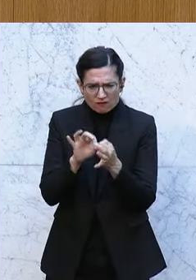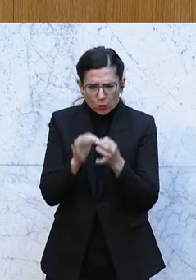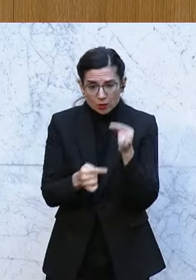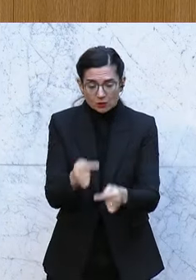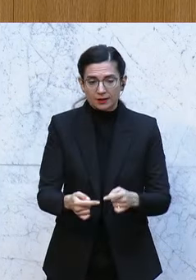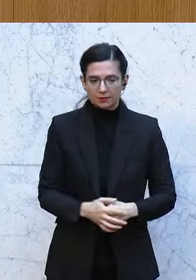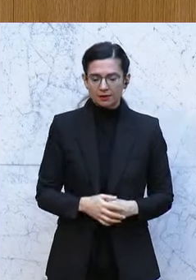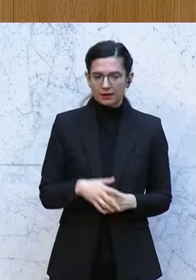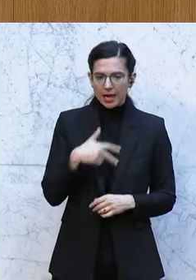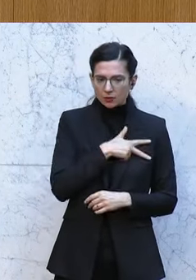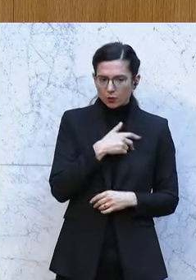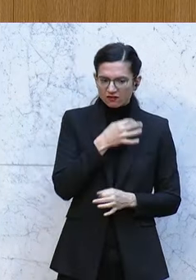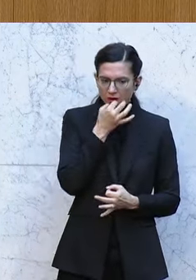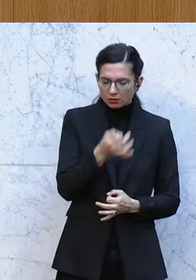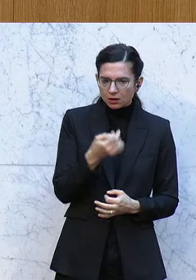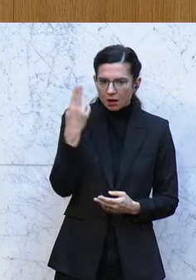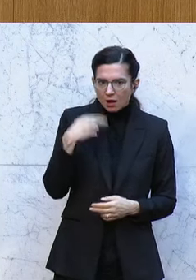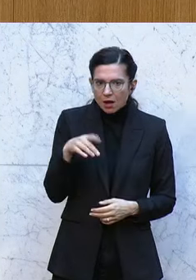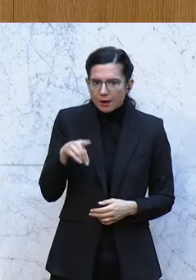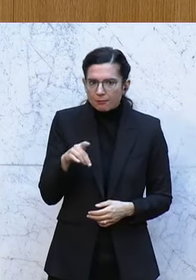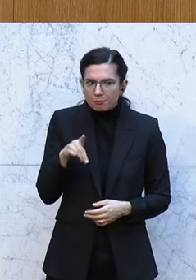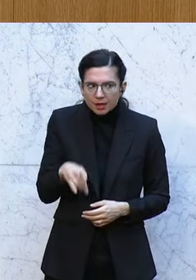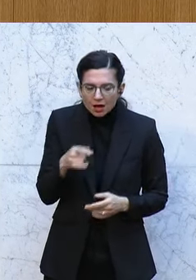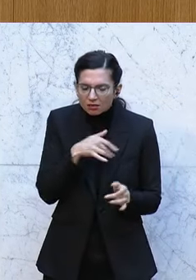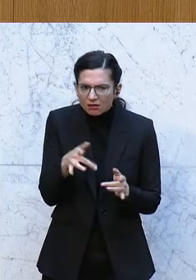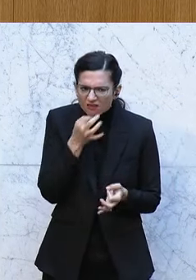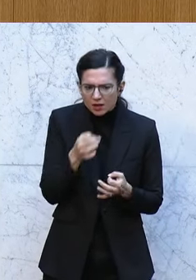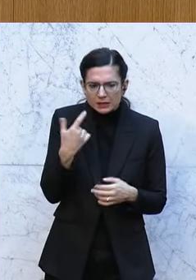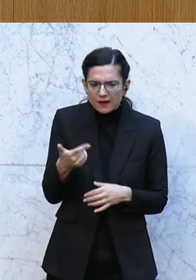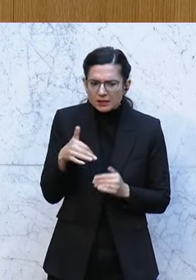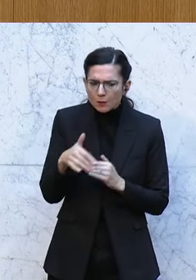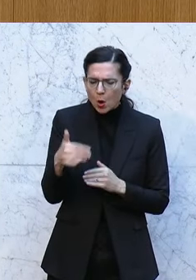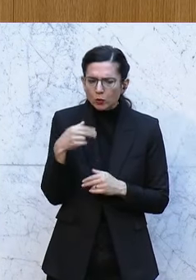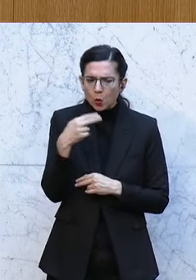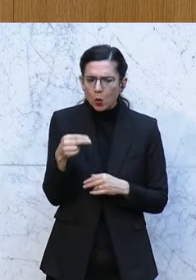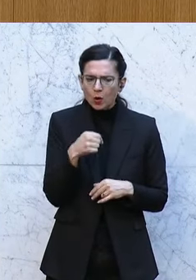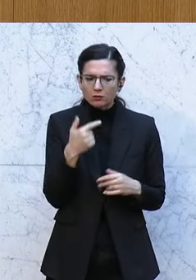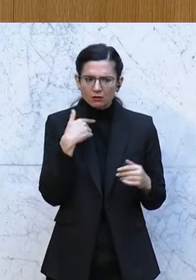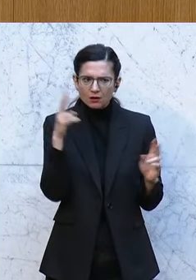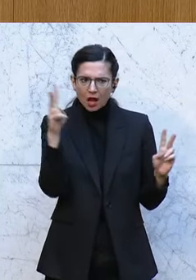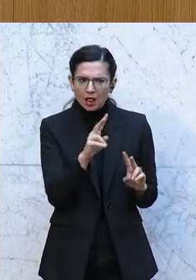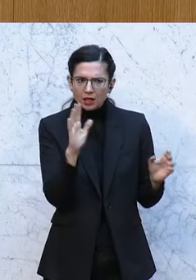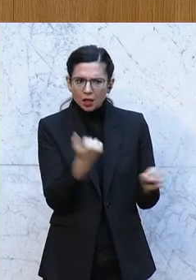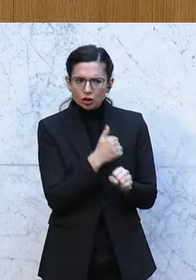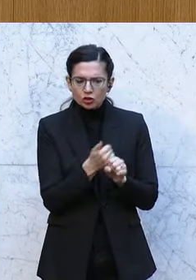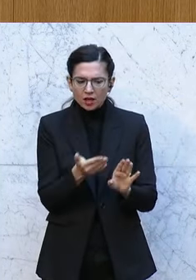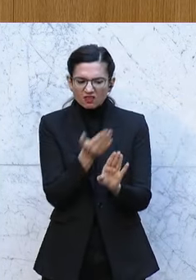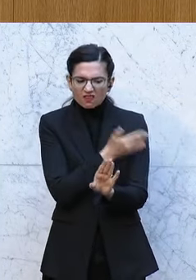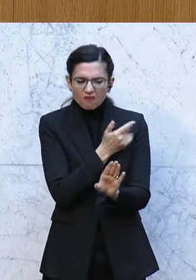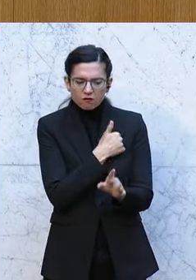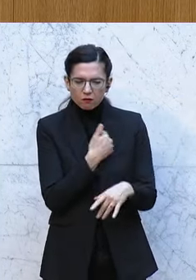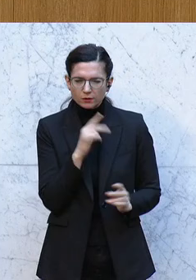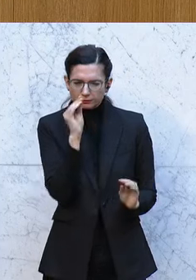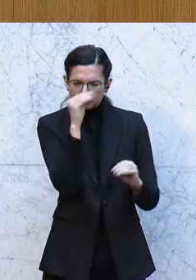und sagt, hey, der Herr Pira hat über 20 Millionen Euro sich aus Lichtenstein knapp vor einem Stichtag überweisen lassen,